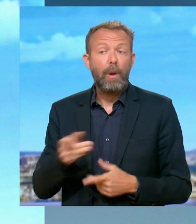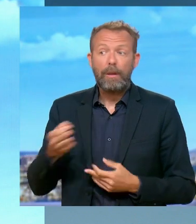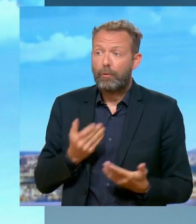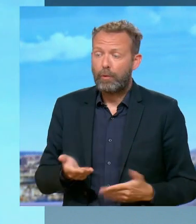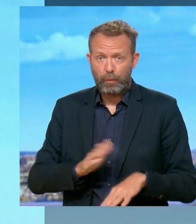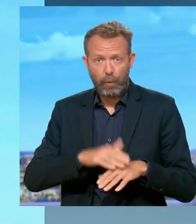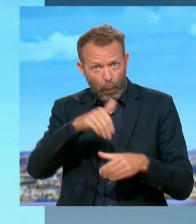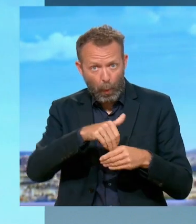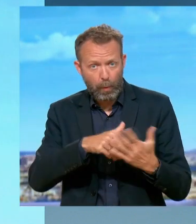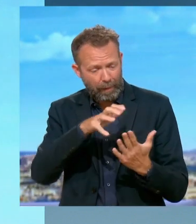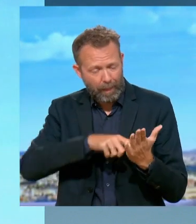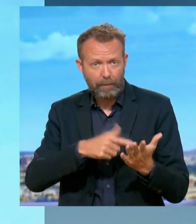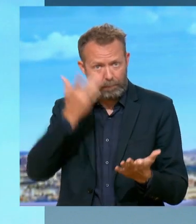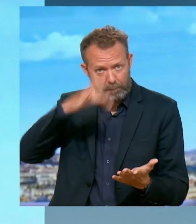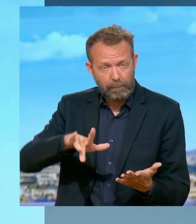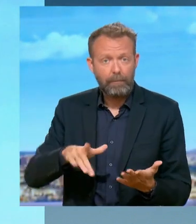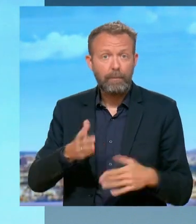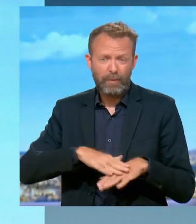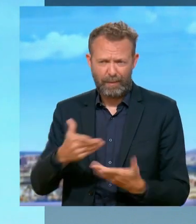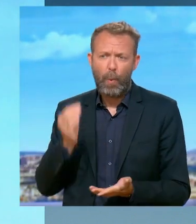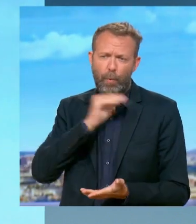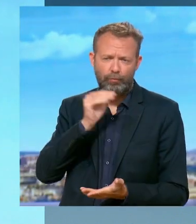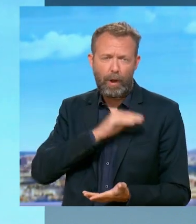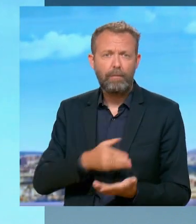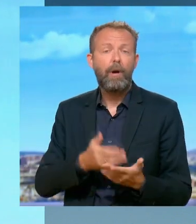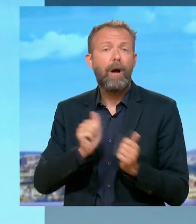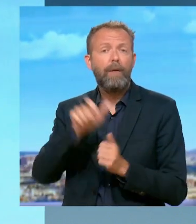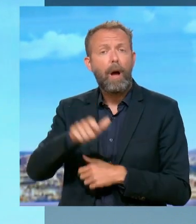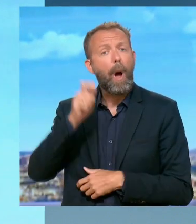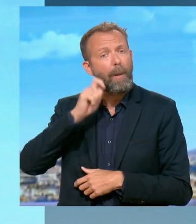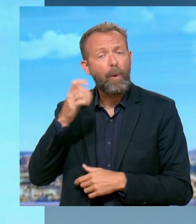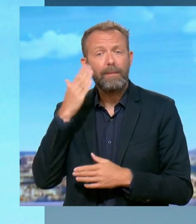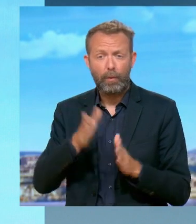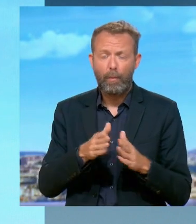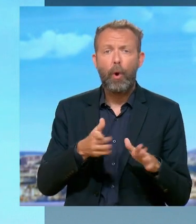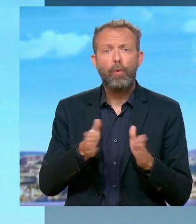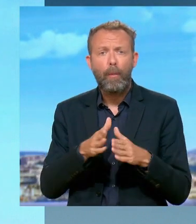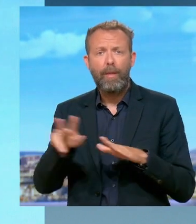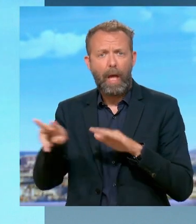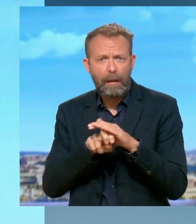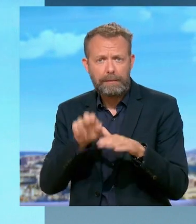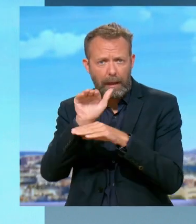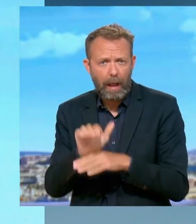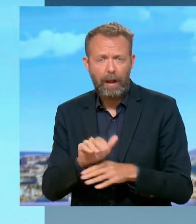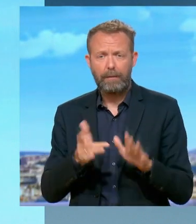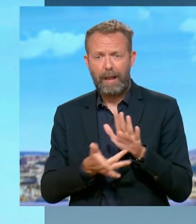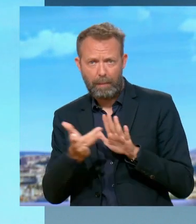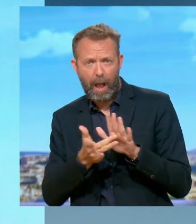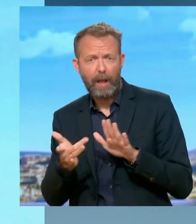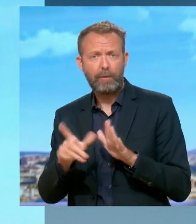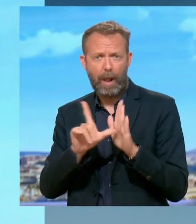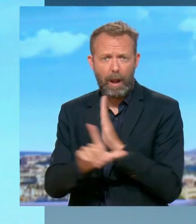'hui, on ne sait même pas ce qu'il y a dedans, en réalité. Alors qu'il a une urgence. Avec Emmanuel Macron, si on compte les demandeurs d'asile, si on compte l'immigration